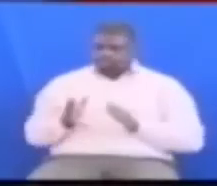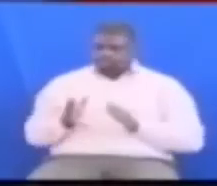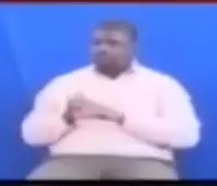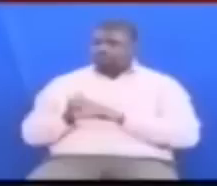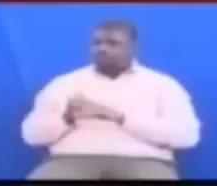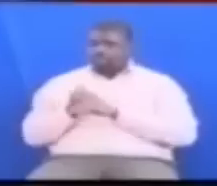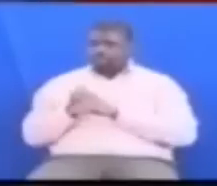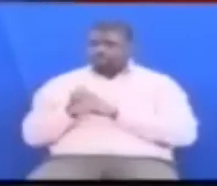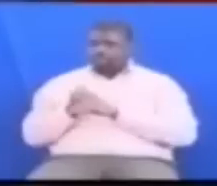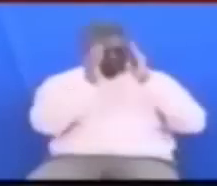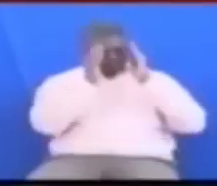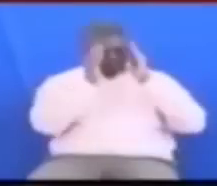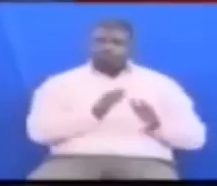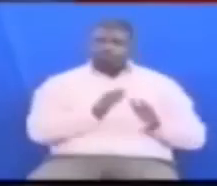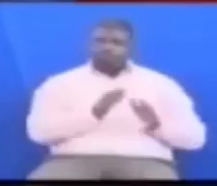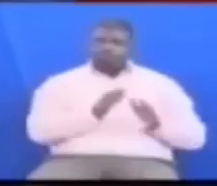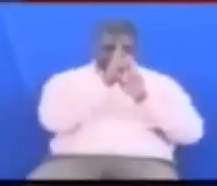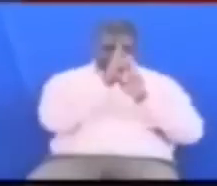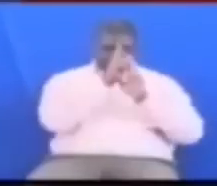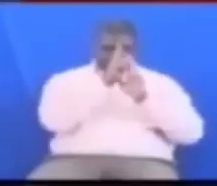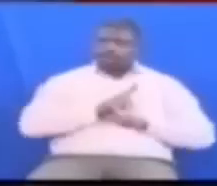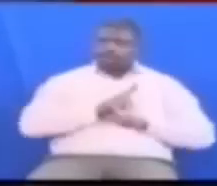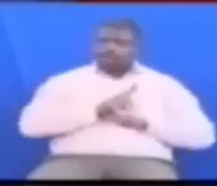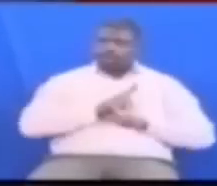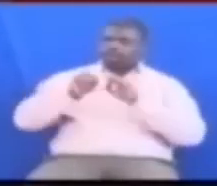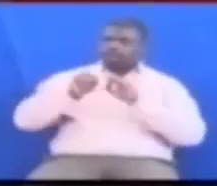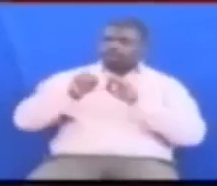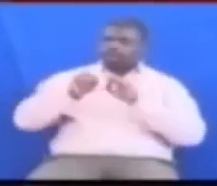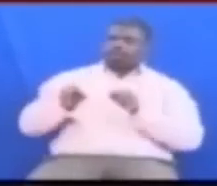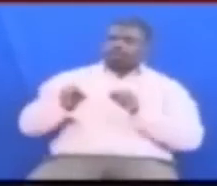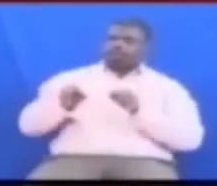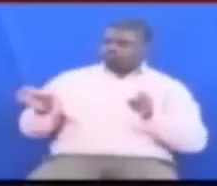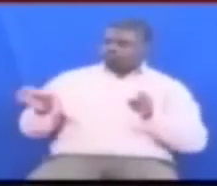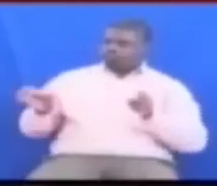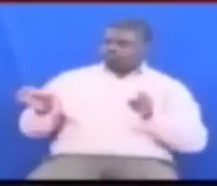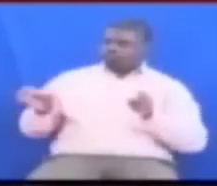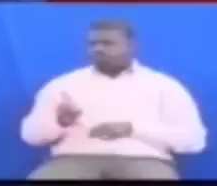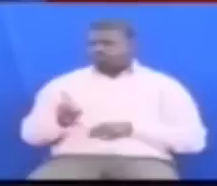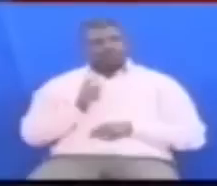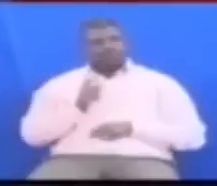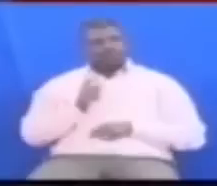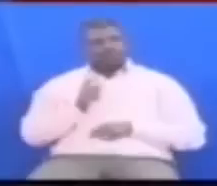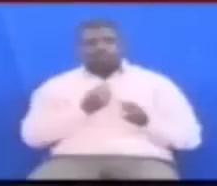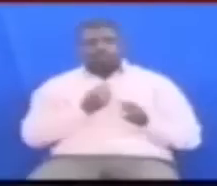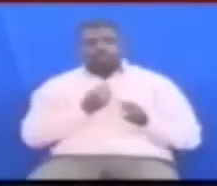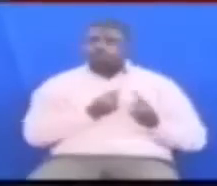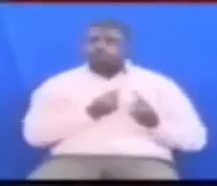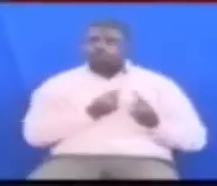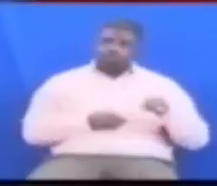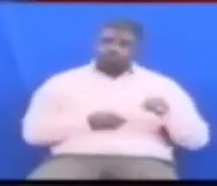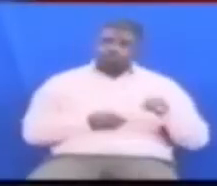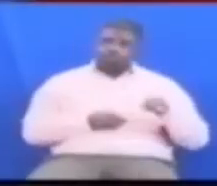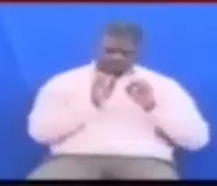Ni lazima tuheshimu misingi ya utawarabora Hatuezi kuwa na ubaguzi Serikali tunasema Inafota good governance Kwa mba utawarabora na